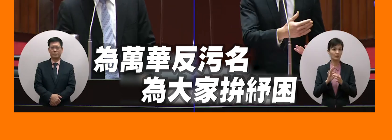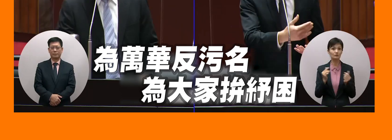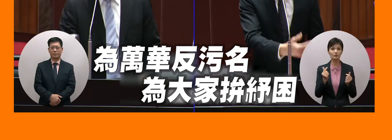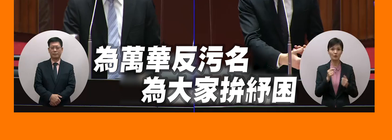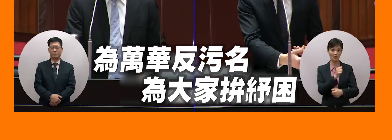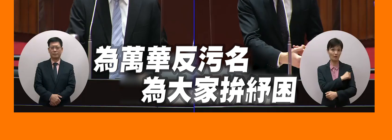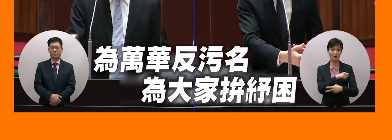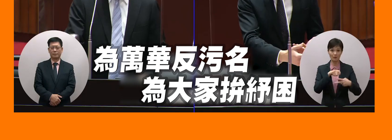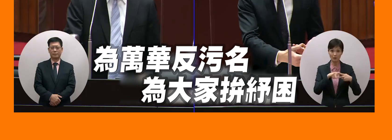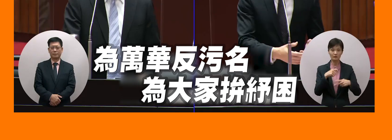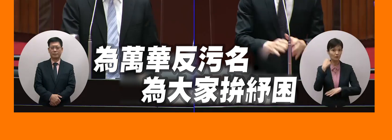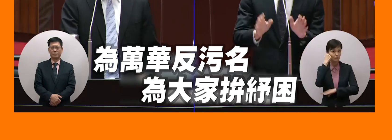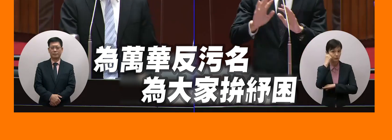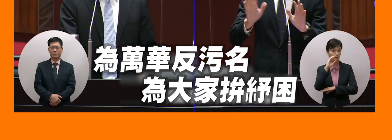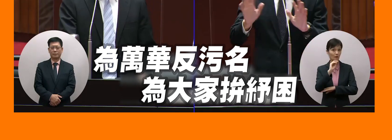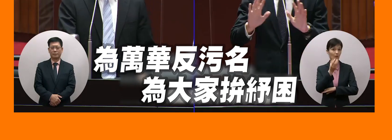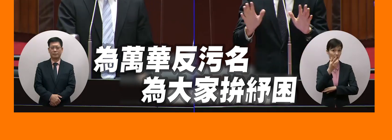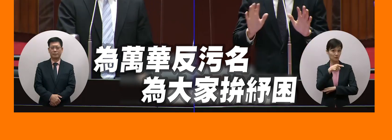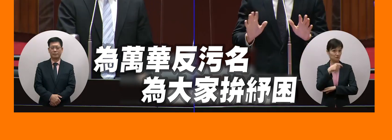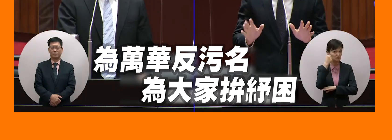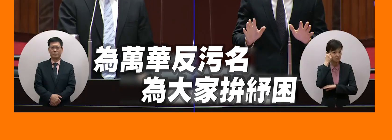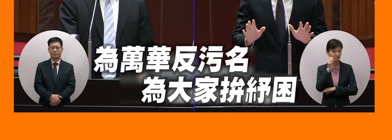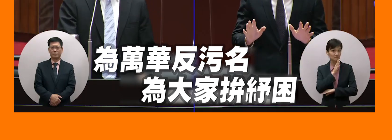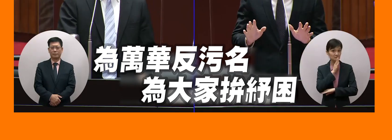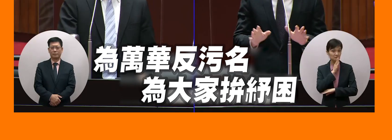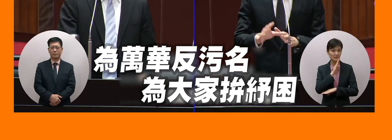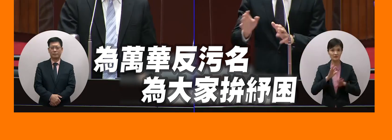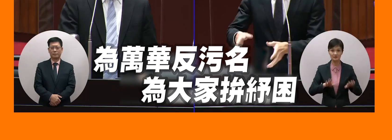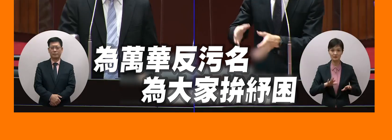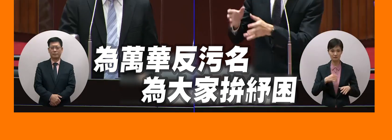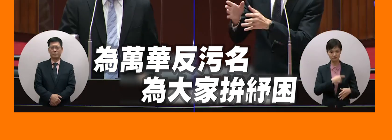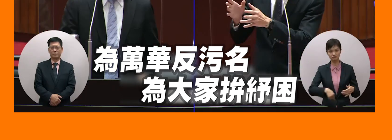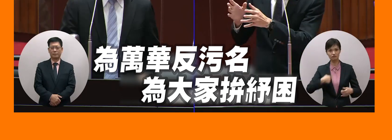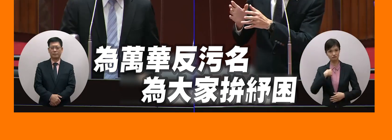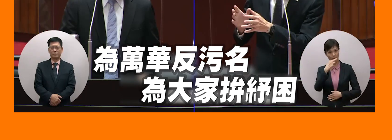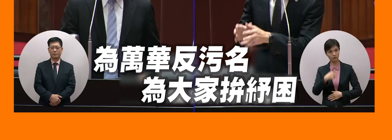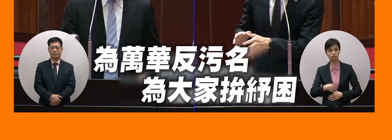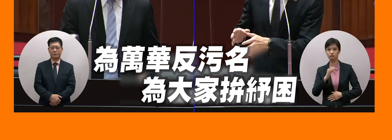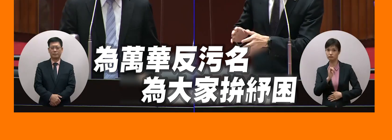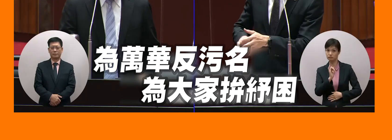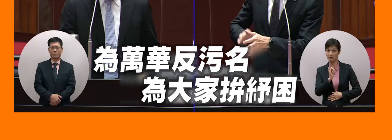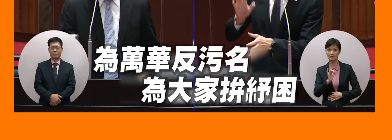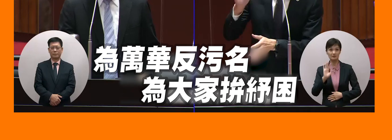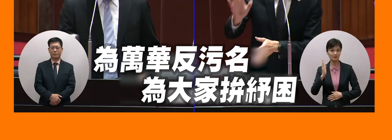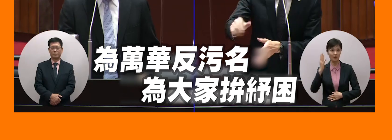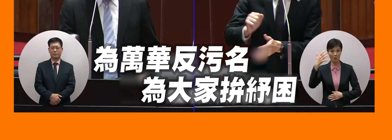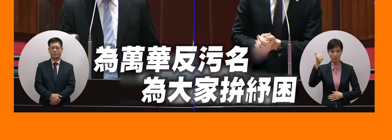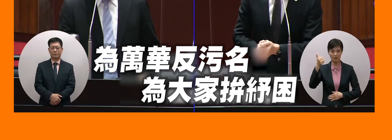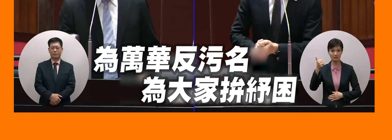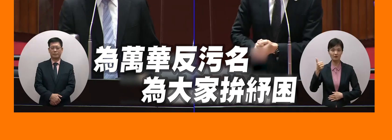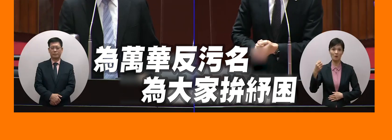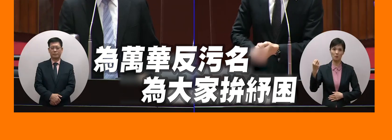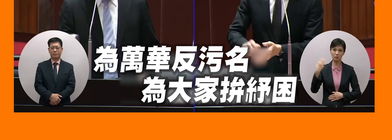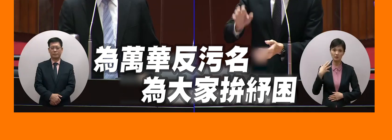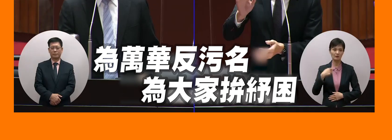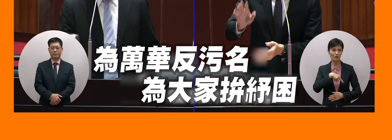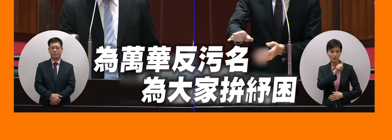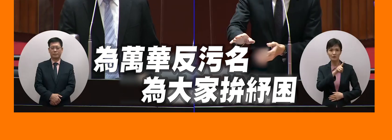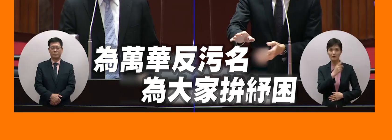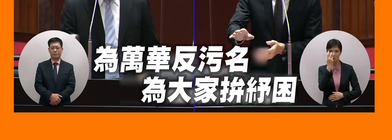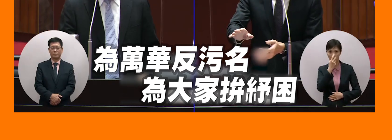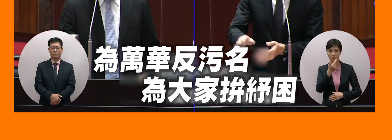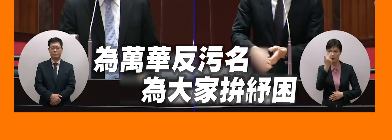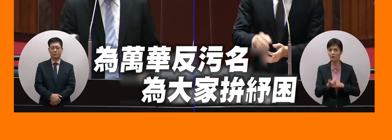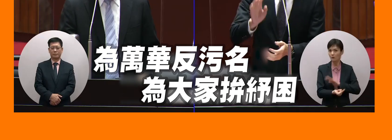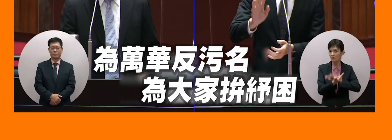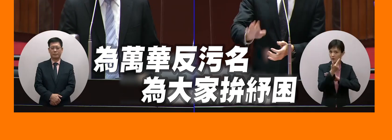它住在文化它本身是無情無淨頭無淨頭有所謂的老公要求你就應該要去快胎你如果沒有